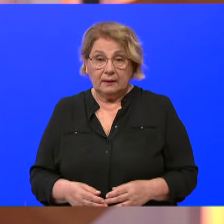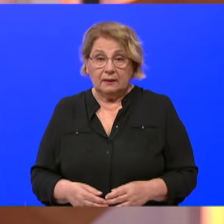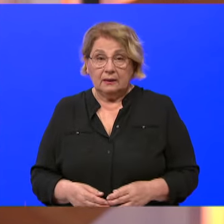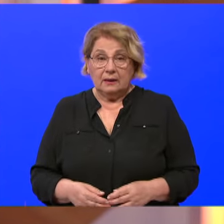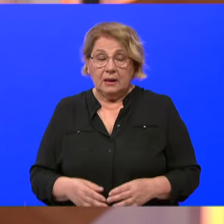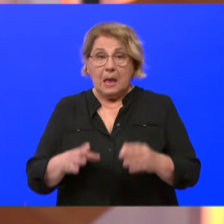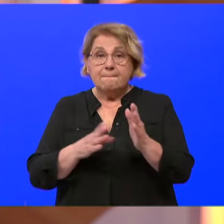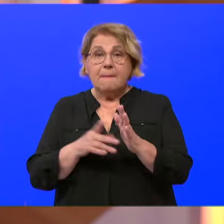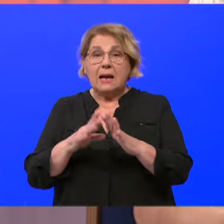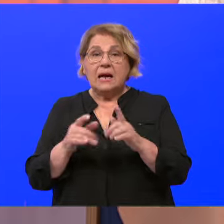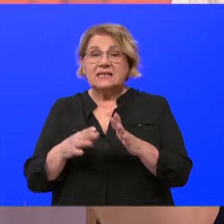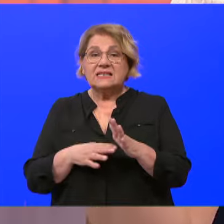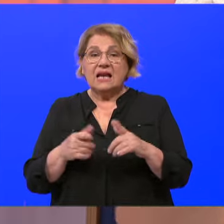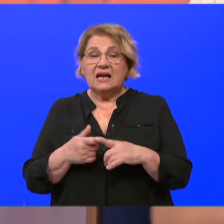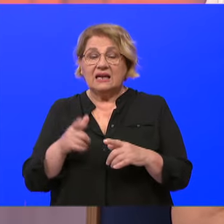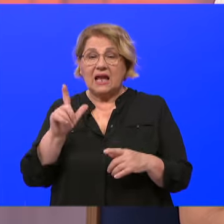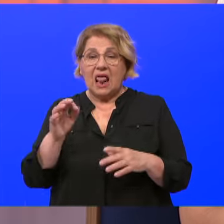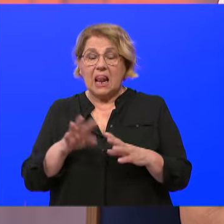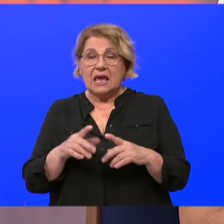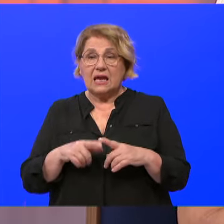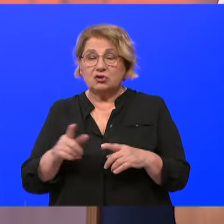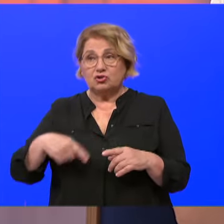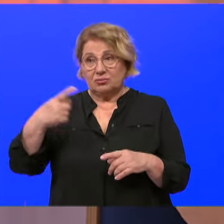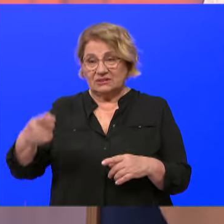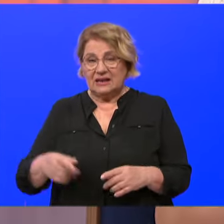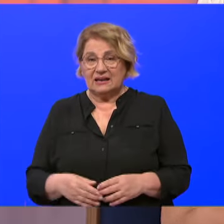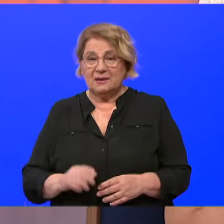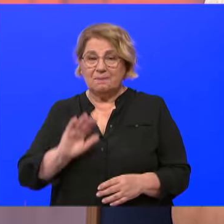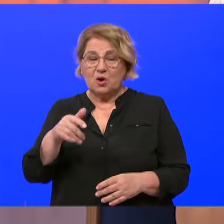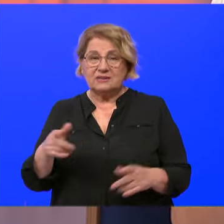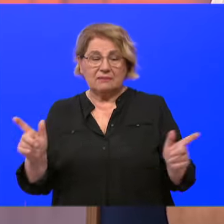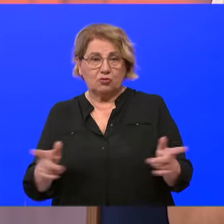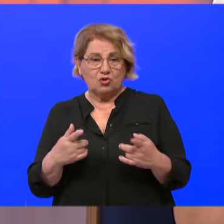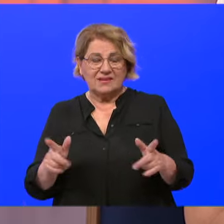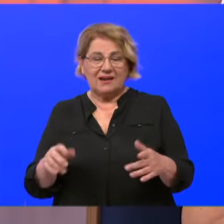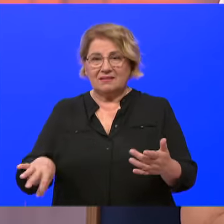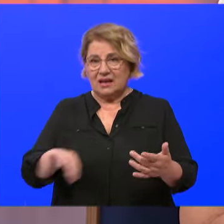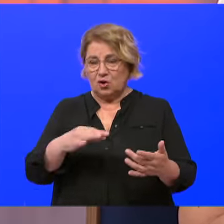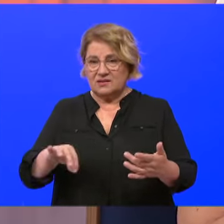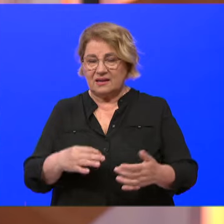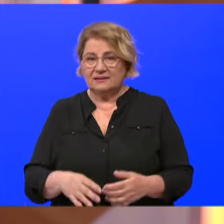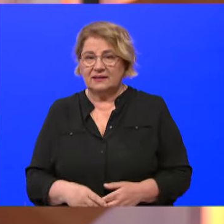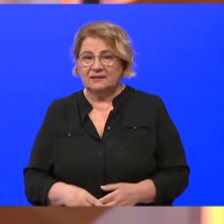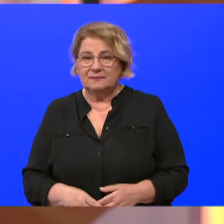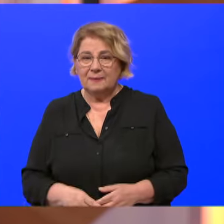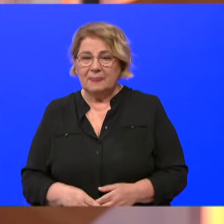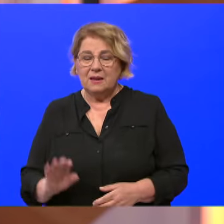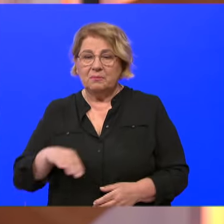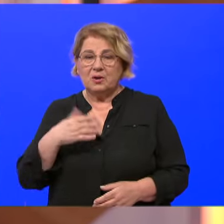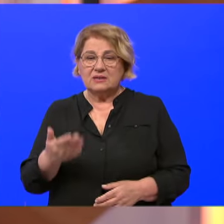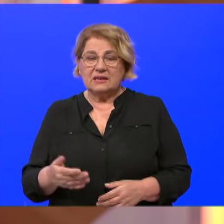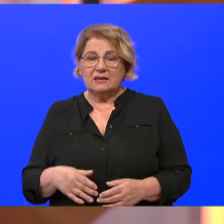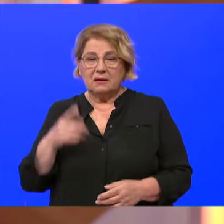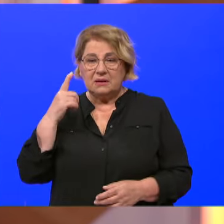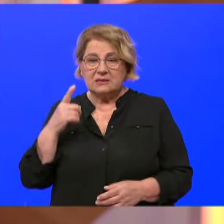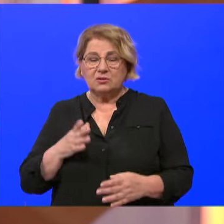mislim, Makarska rivijera i Liga. Što je sljedeće? Poslije ovih koncerata, što još? Poslije svega ovoga, ja